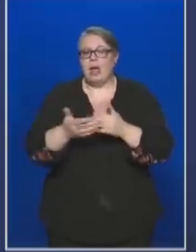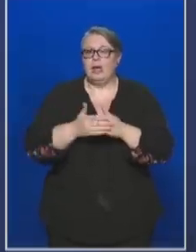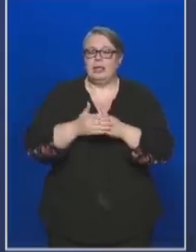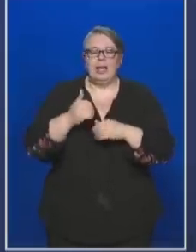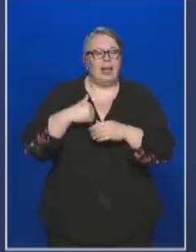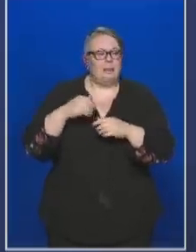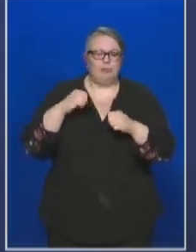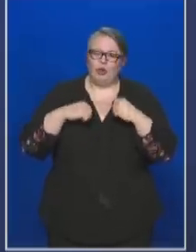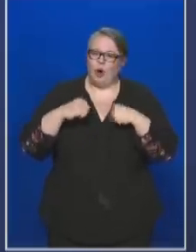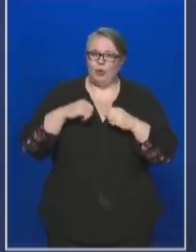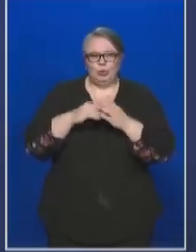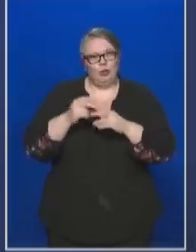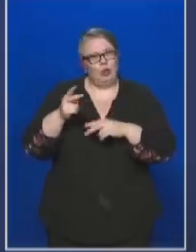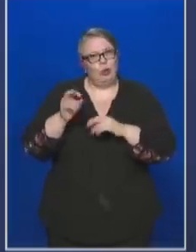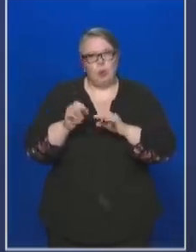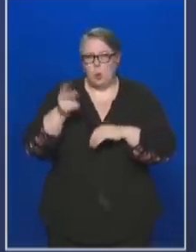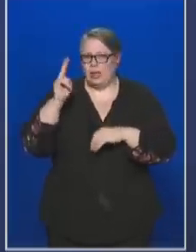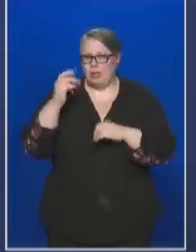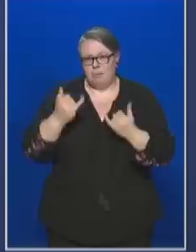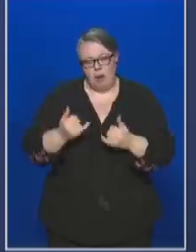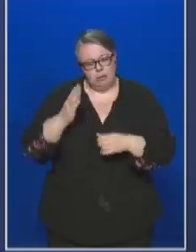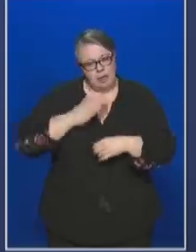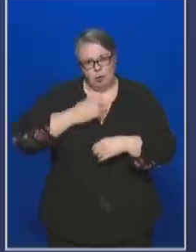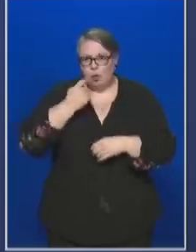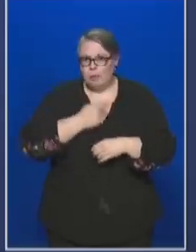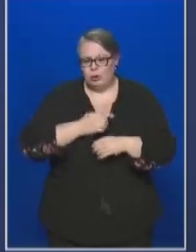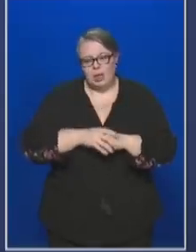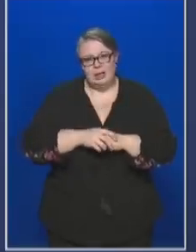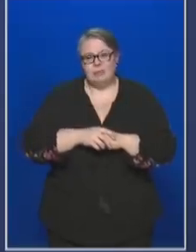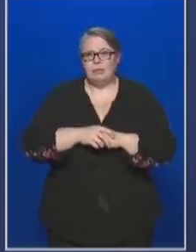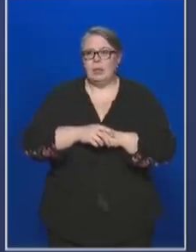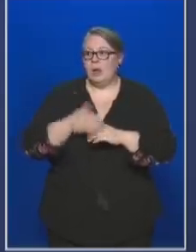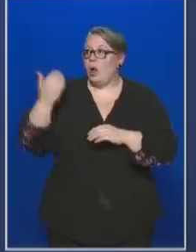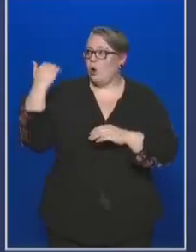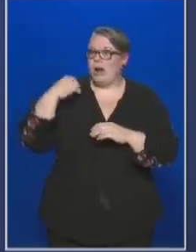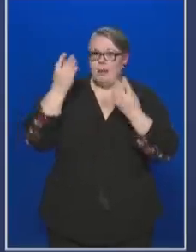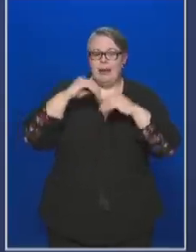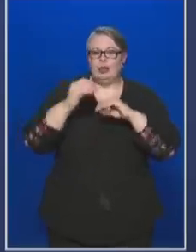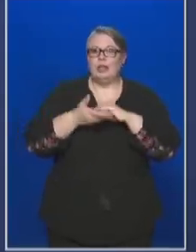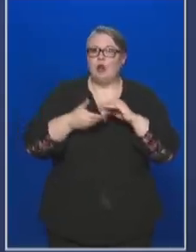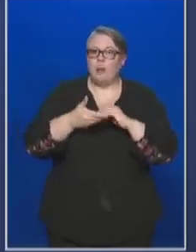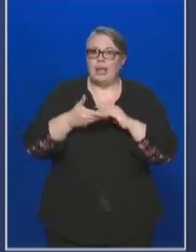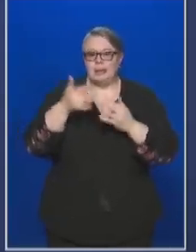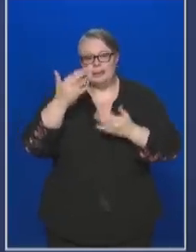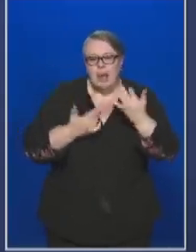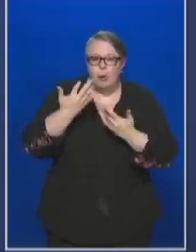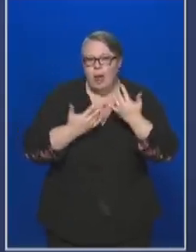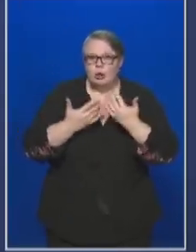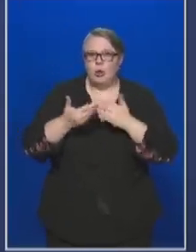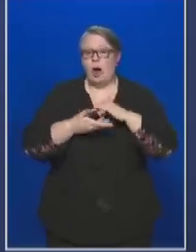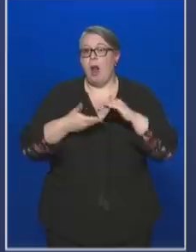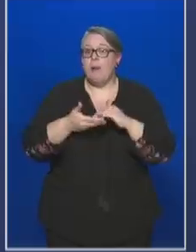sajnos ilyen jó hírt a mai napon nem tudok közölni. A korábbi becslések és számítások